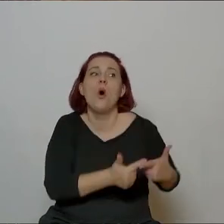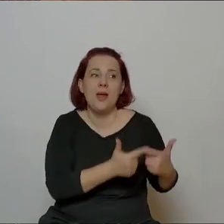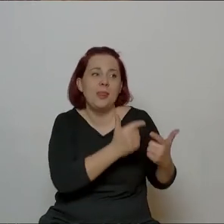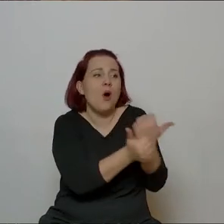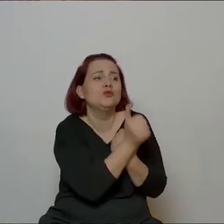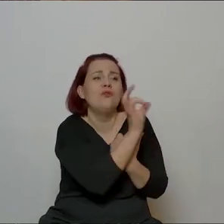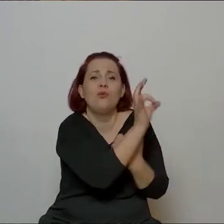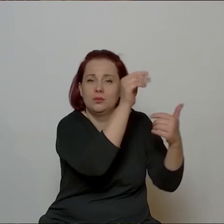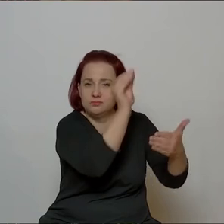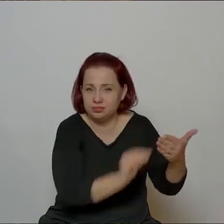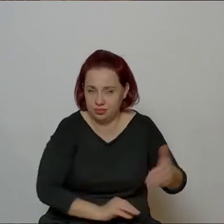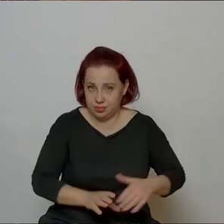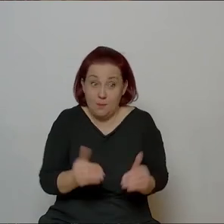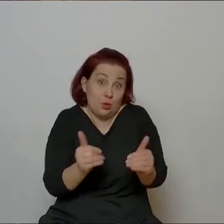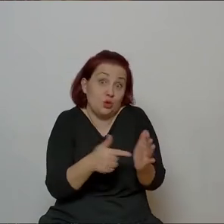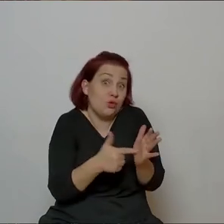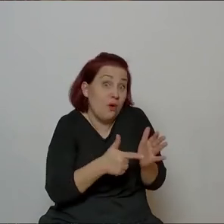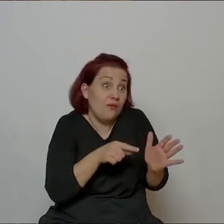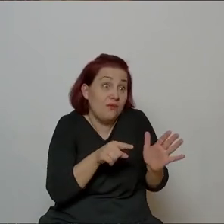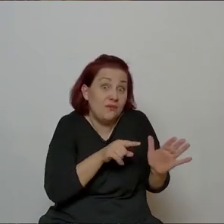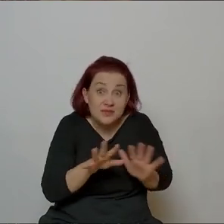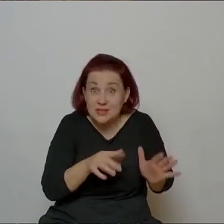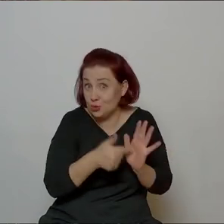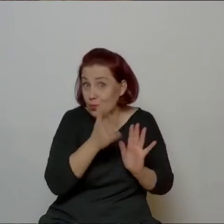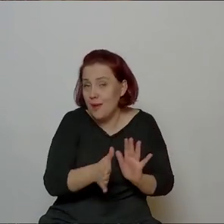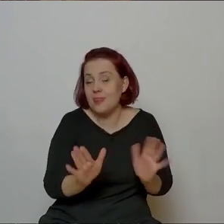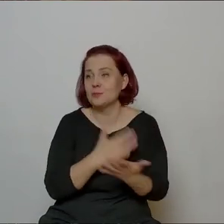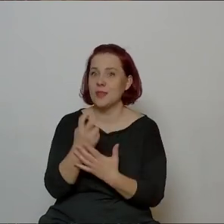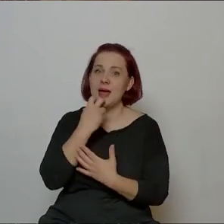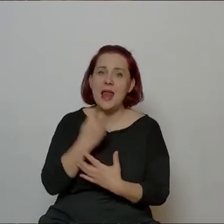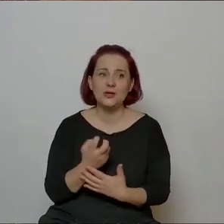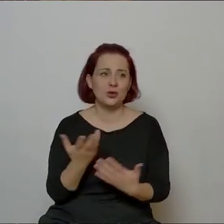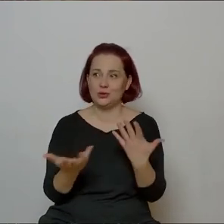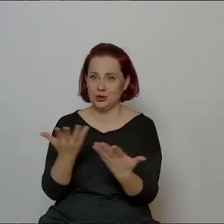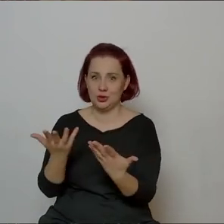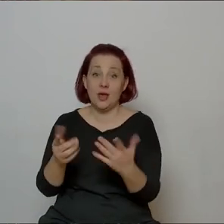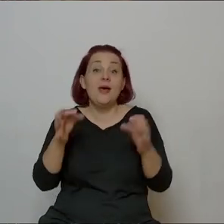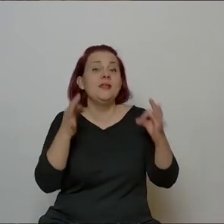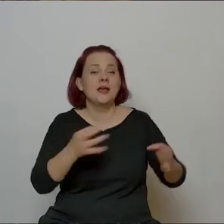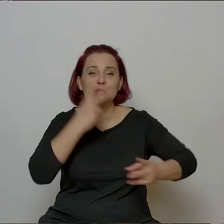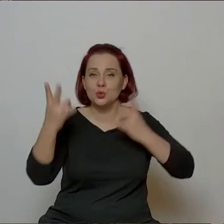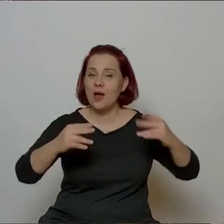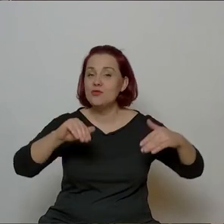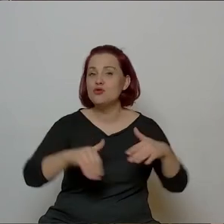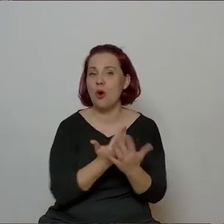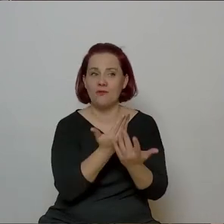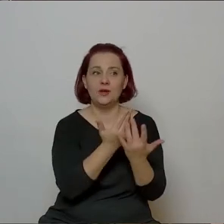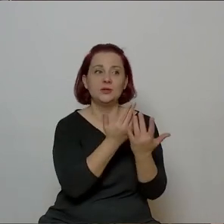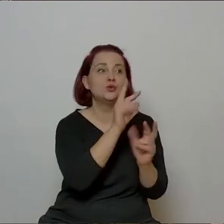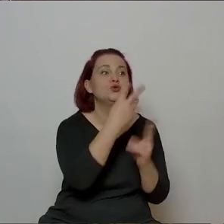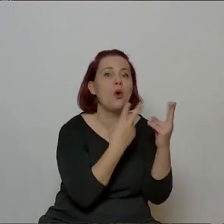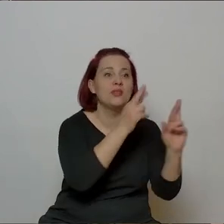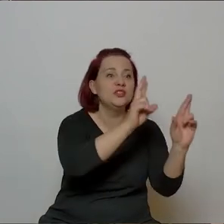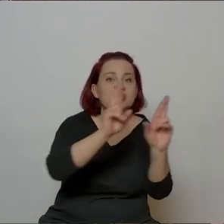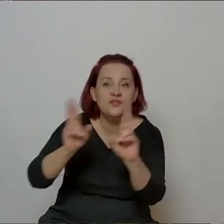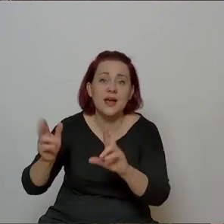będzie, może będą jakieś elektroniczne, no poszukuje się nowych źródeł dźwięku ciągle, ja liczę na to, że może